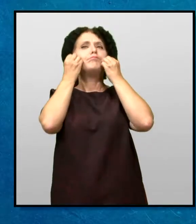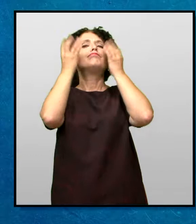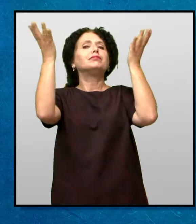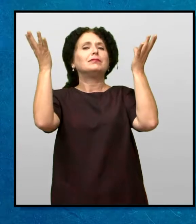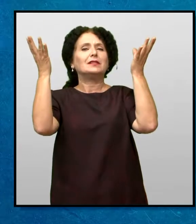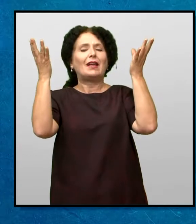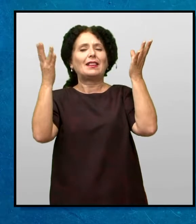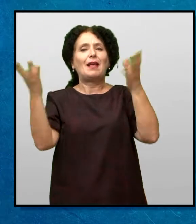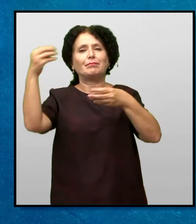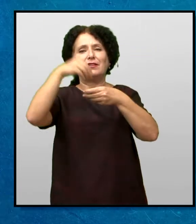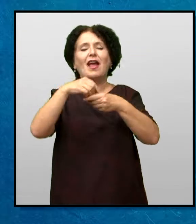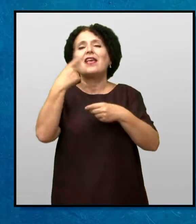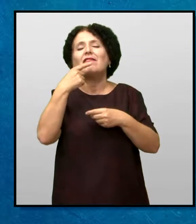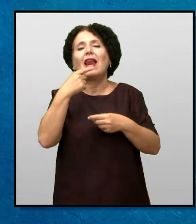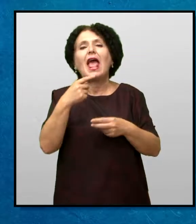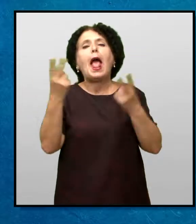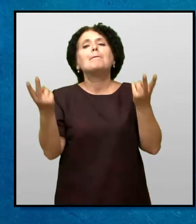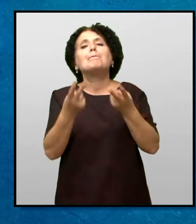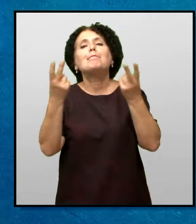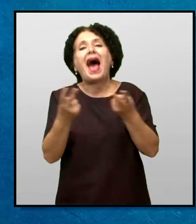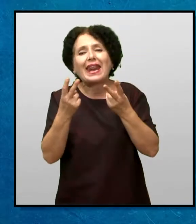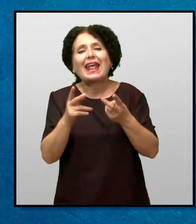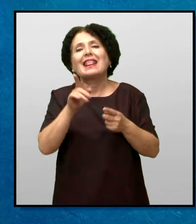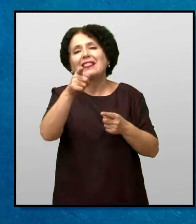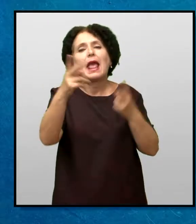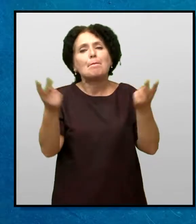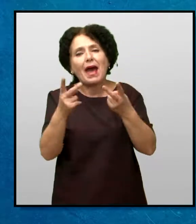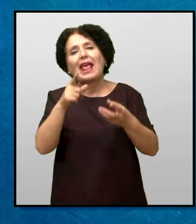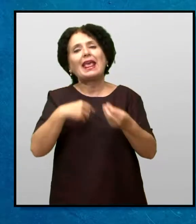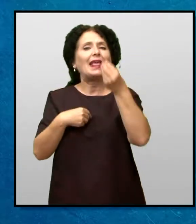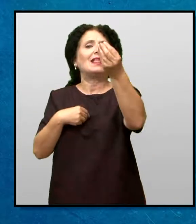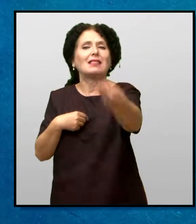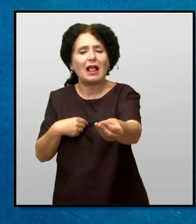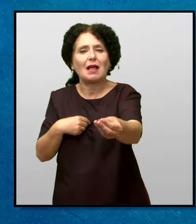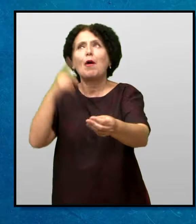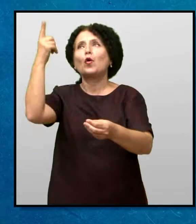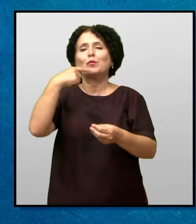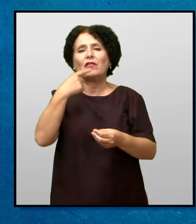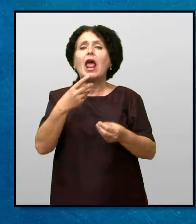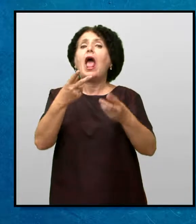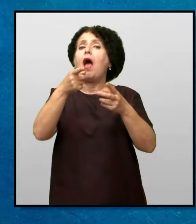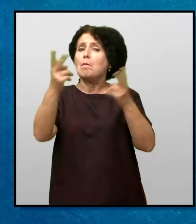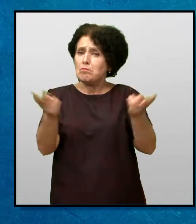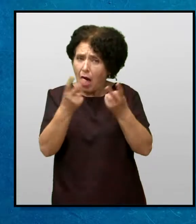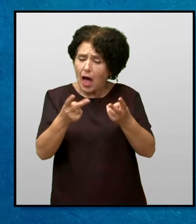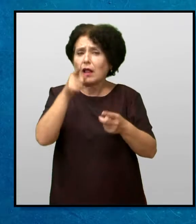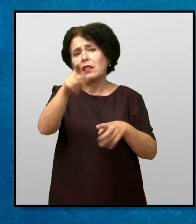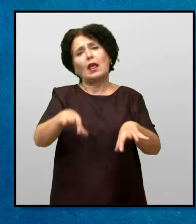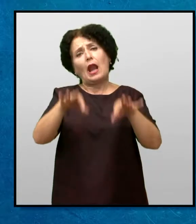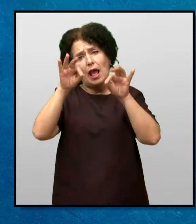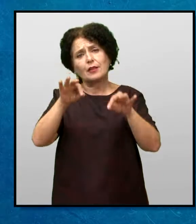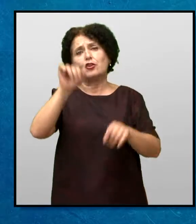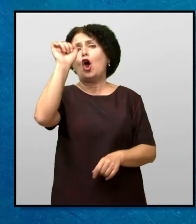и додаде Барајте и ке ви биде дадено Барајте и ке најдете